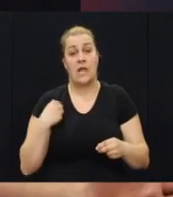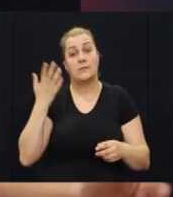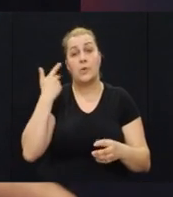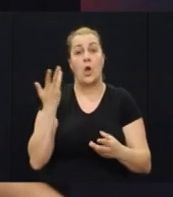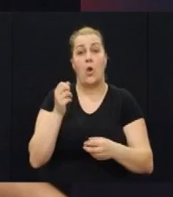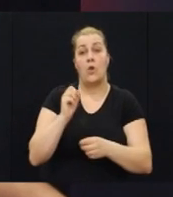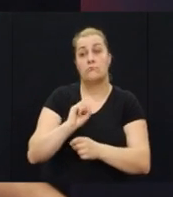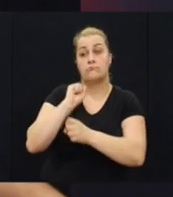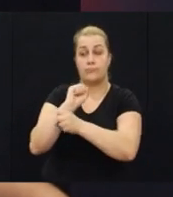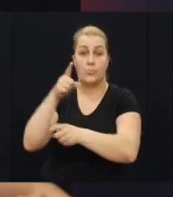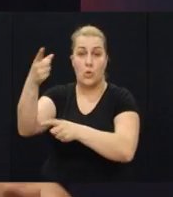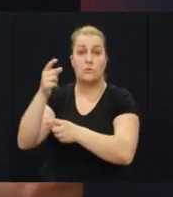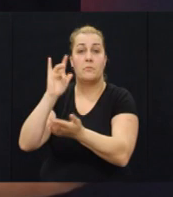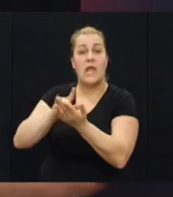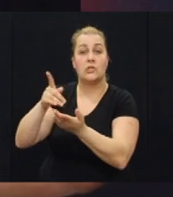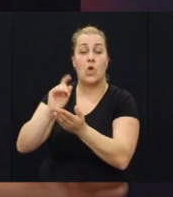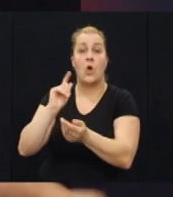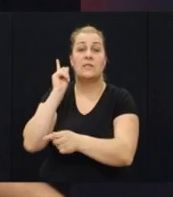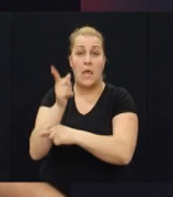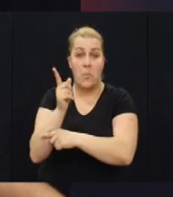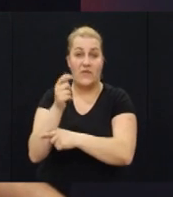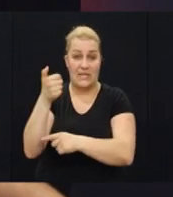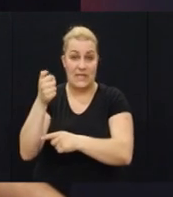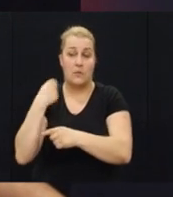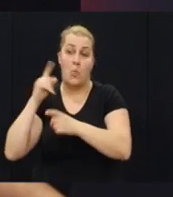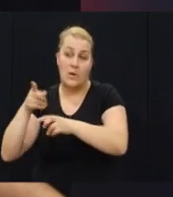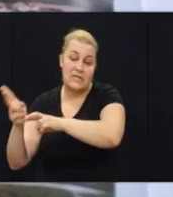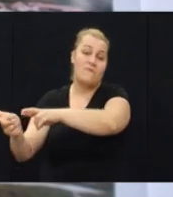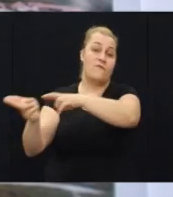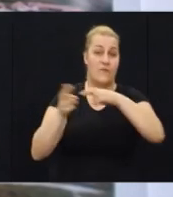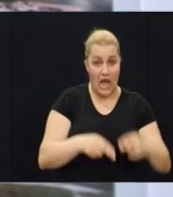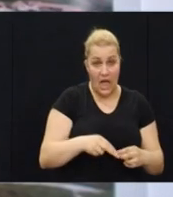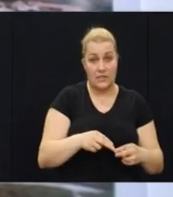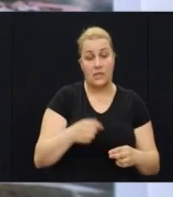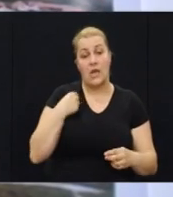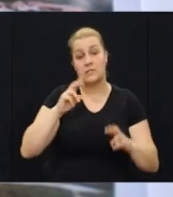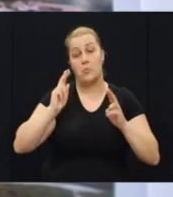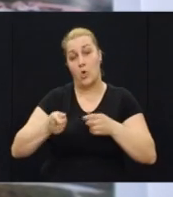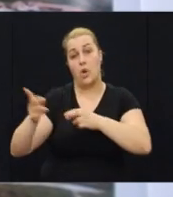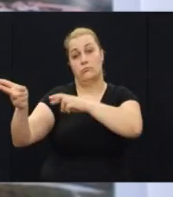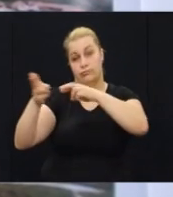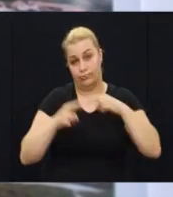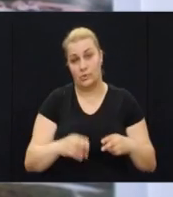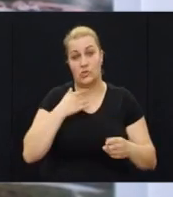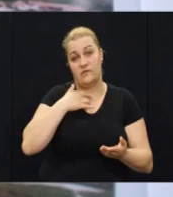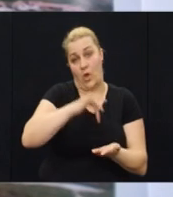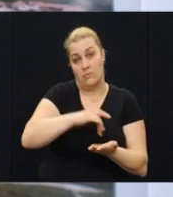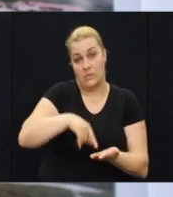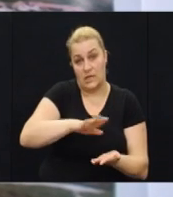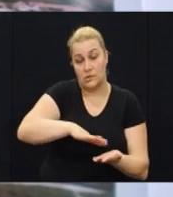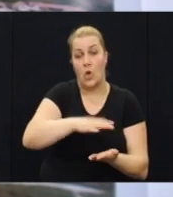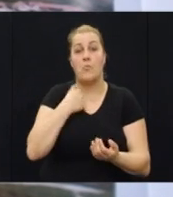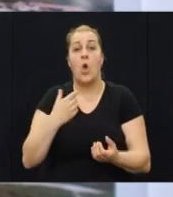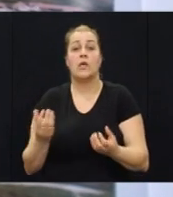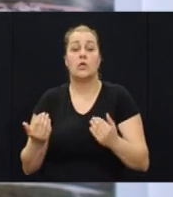poseljan na mistu zapojenika satnije da se vratim u svoju matičnu postrovu gdje sam ja se i na kraju morao vratiti. Tamo su ljudi